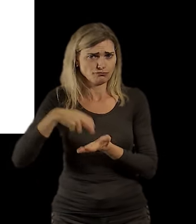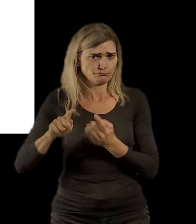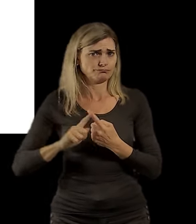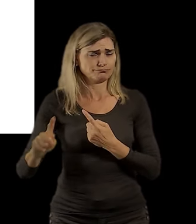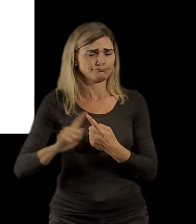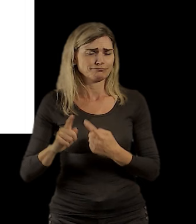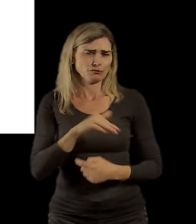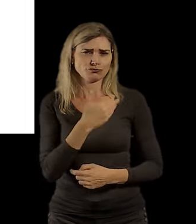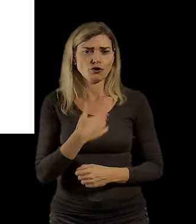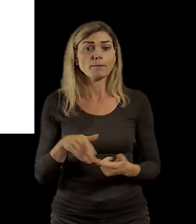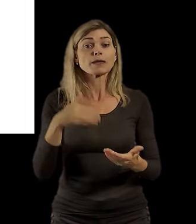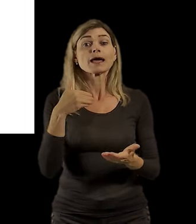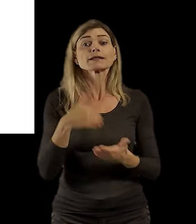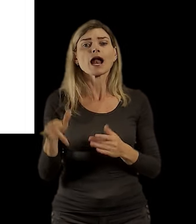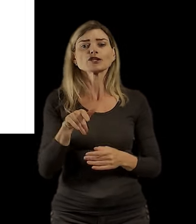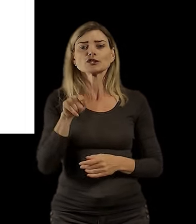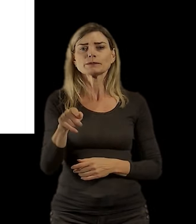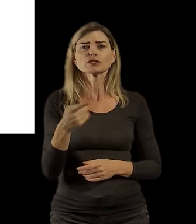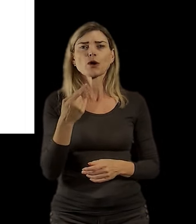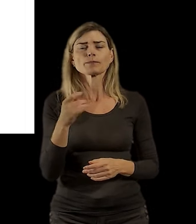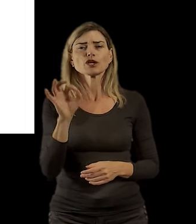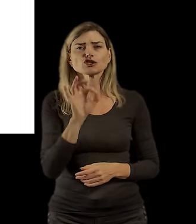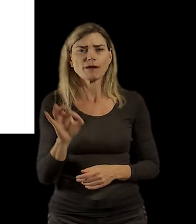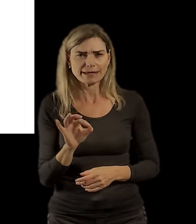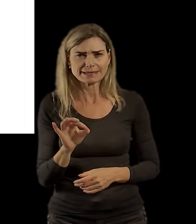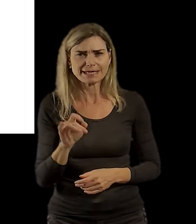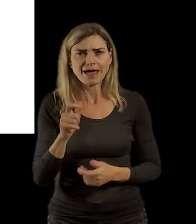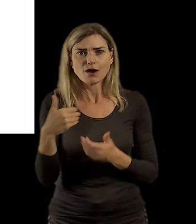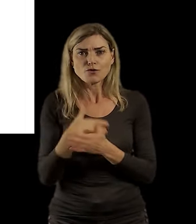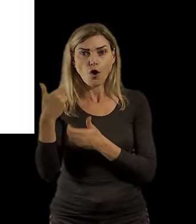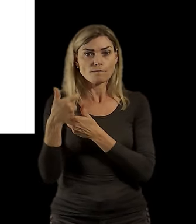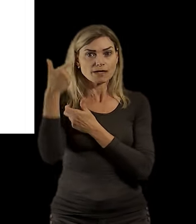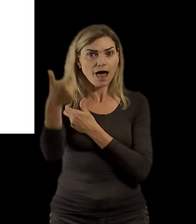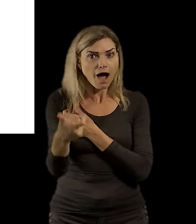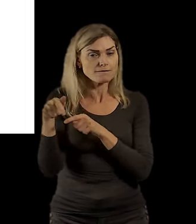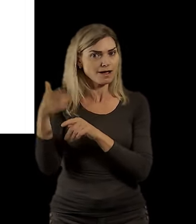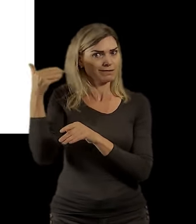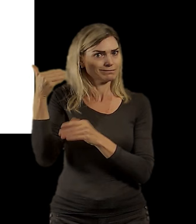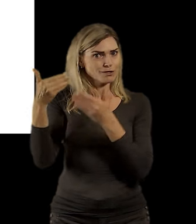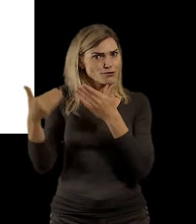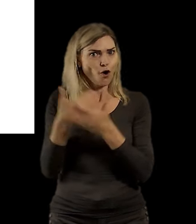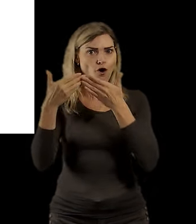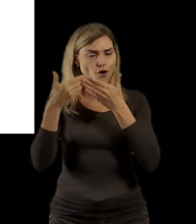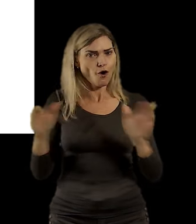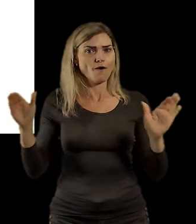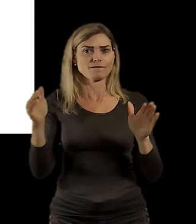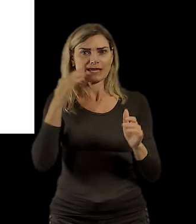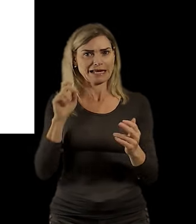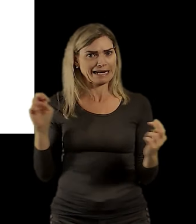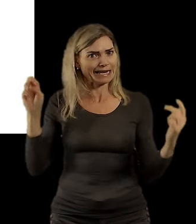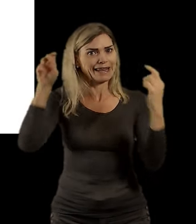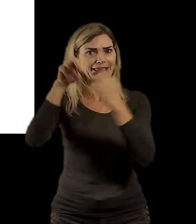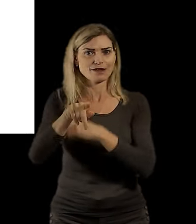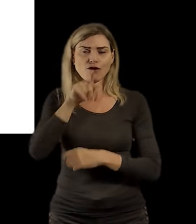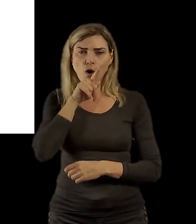je třeba i štvanická lávka, ta se otvírala také nedávno, je to záležitost, která využívá